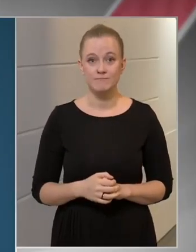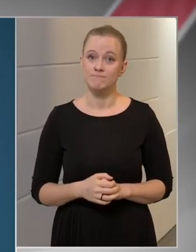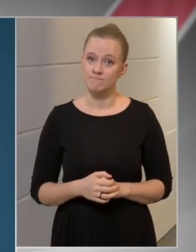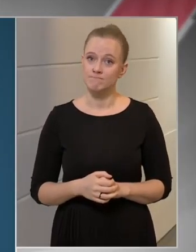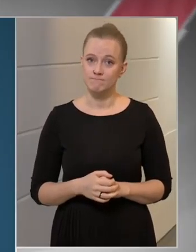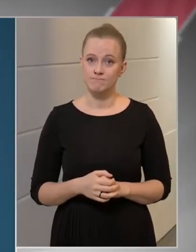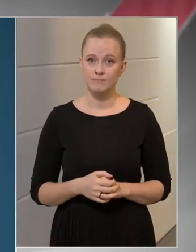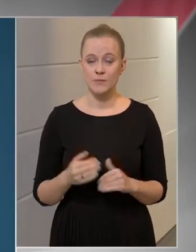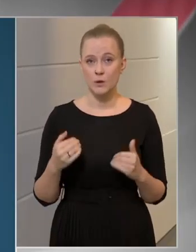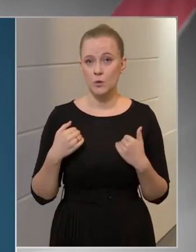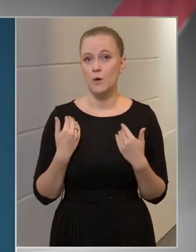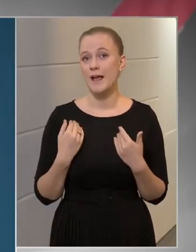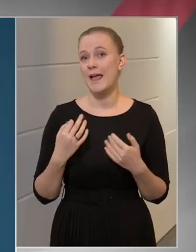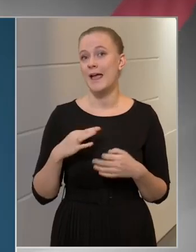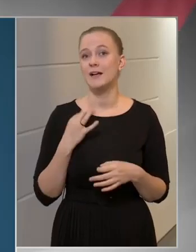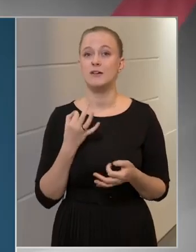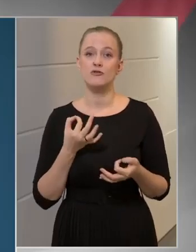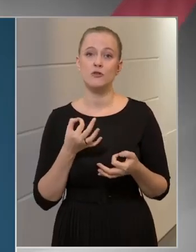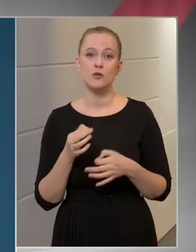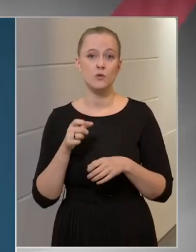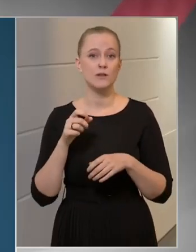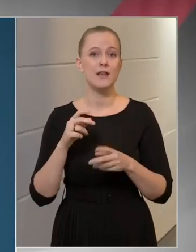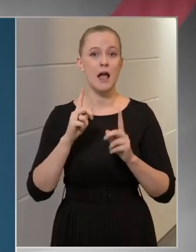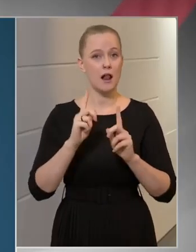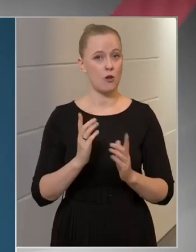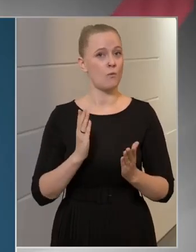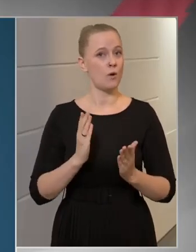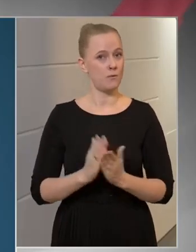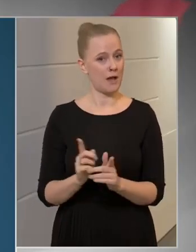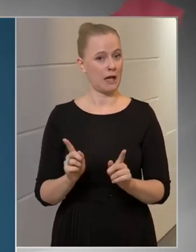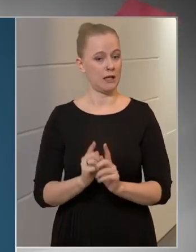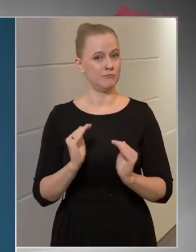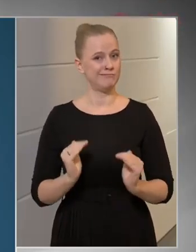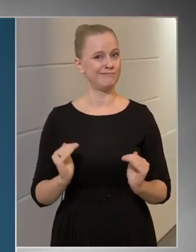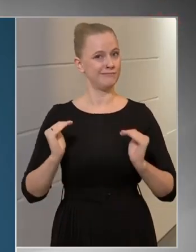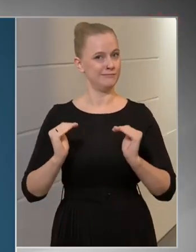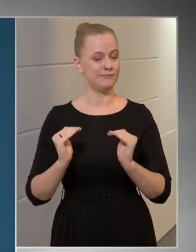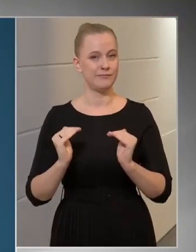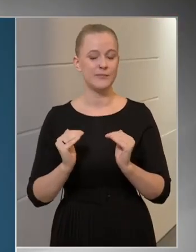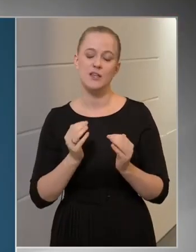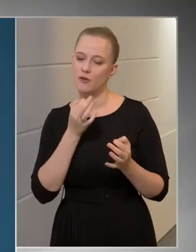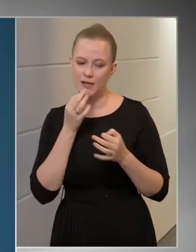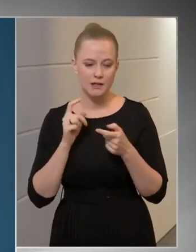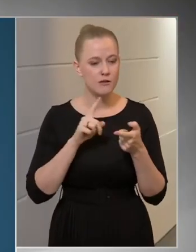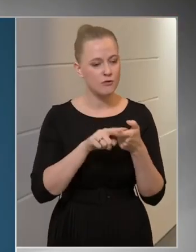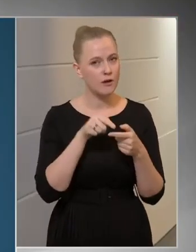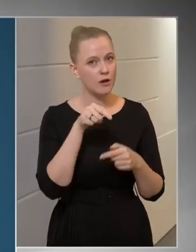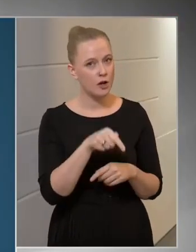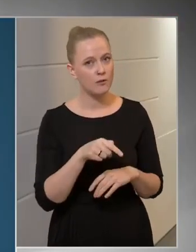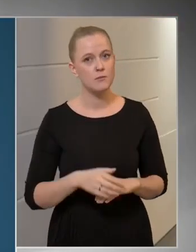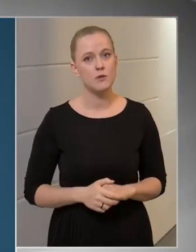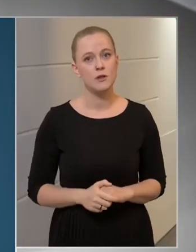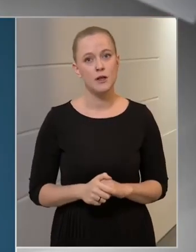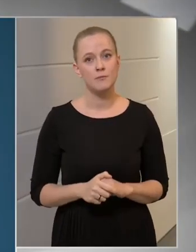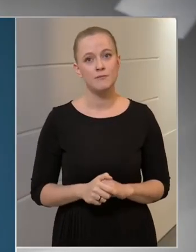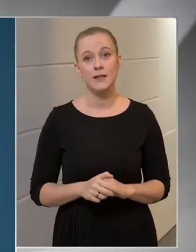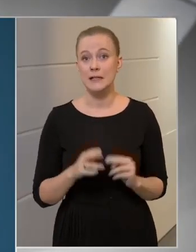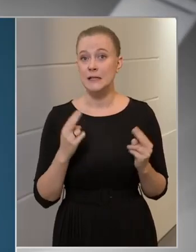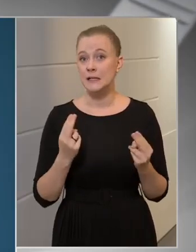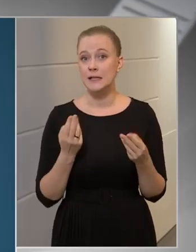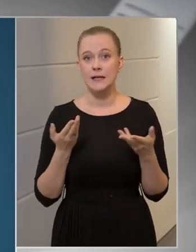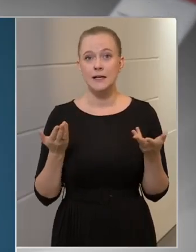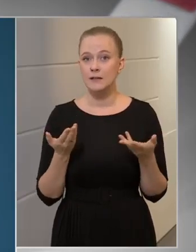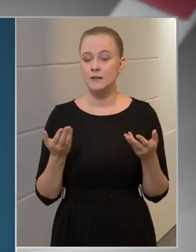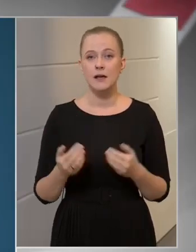egészségi állapota olyan jóra fordult. És a kérdésre rákanyarodva a lényege